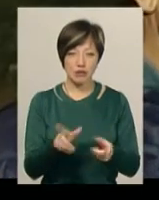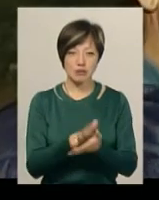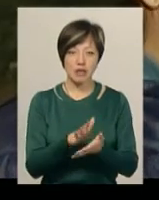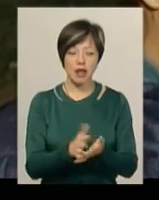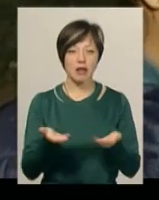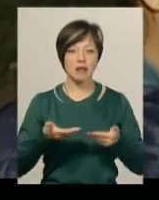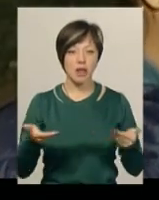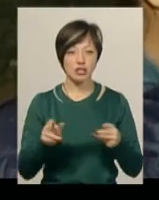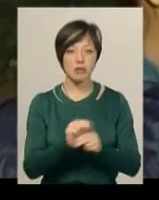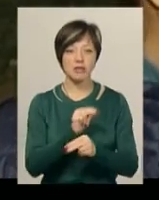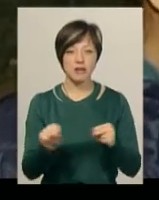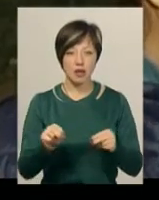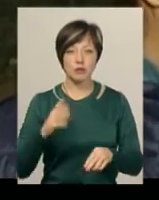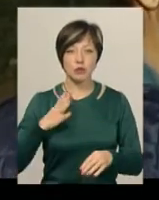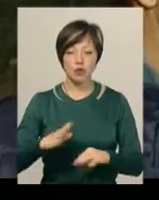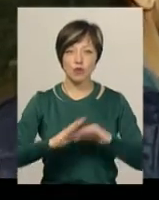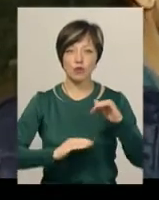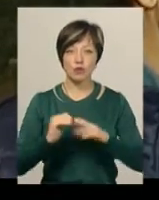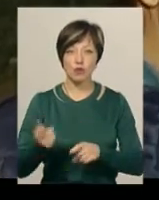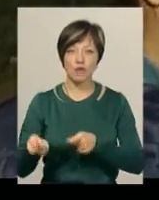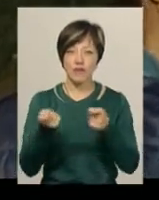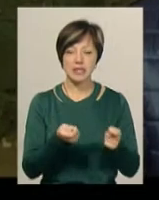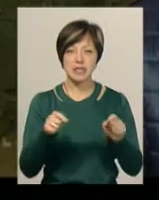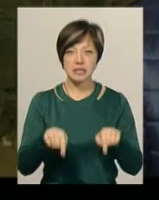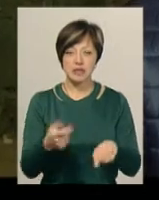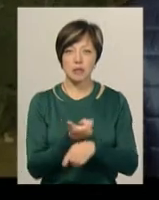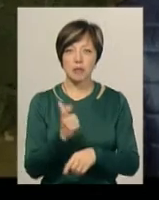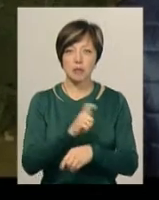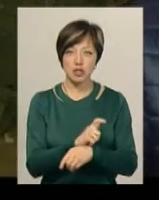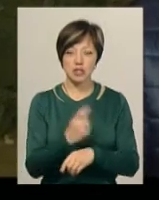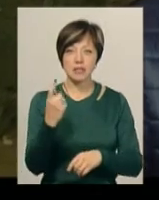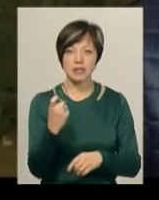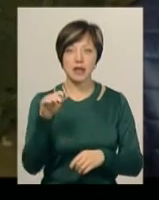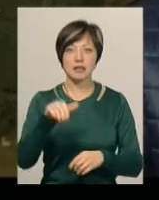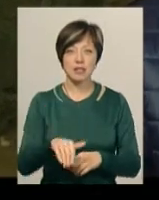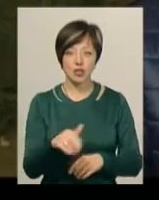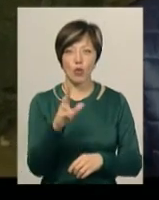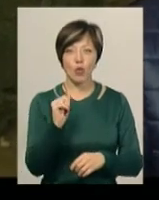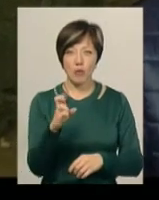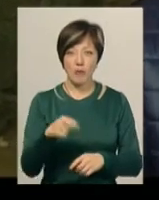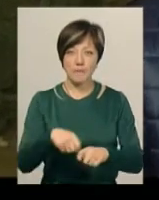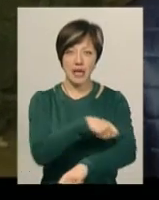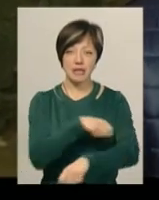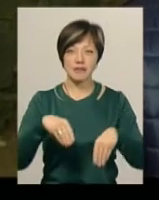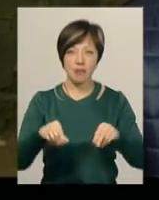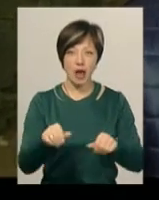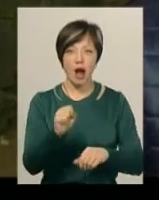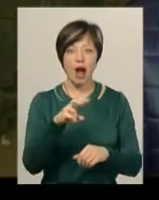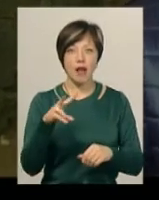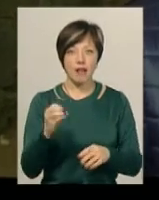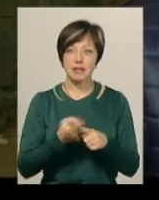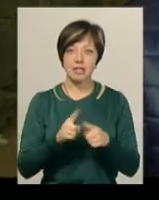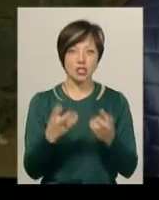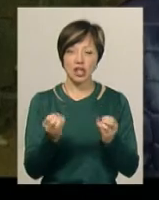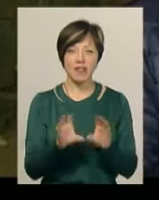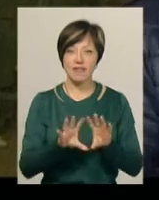Нашим реставраторам прийшлося вручну винести звідси більше 100 тисяч кубометрів землі. Але це